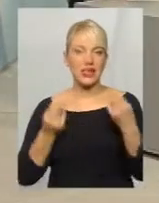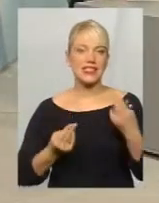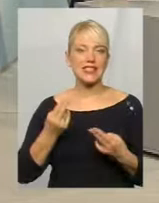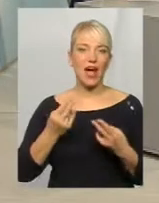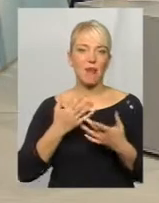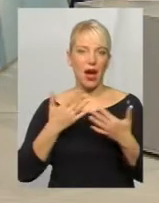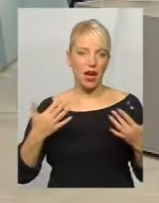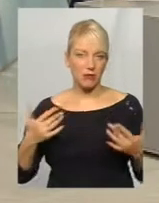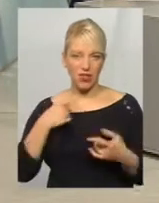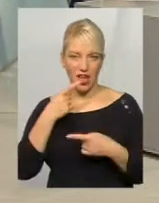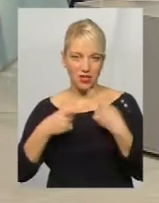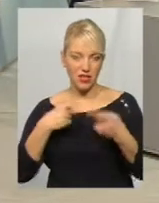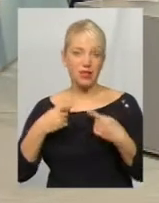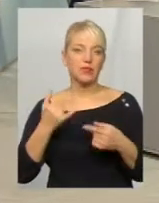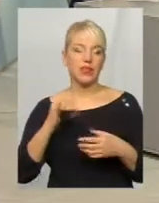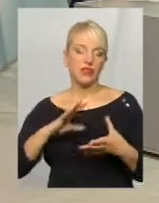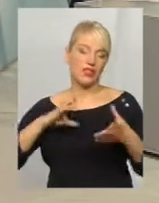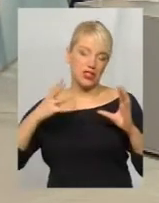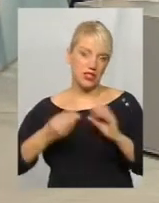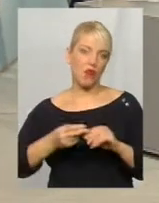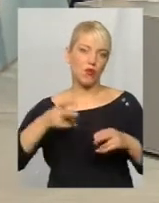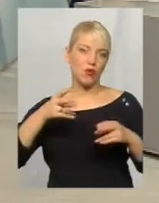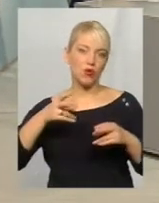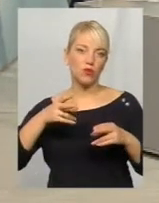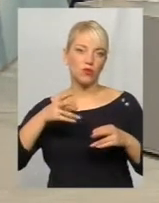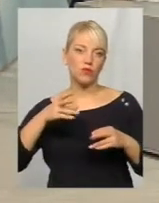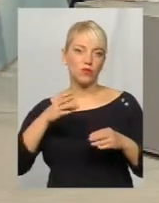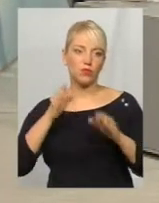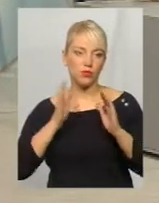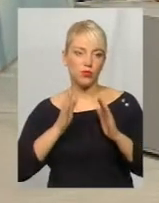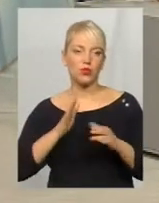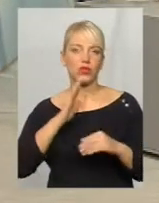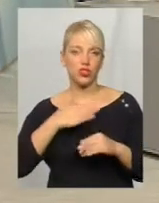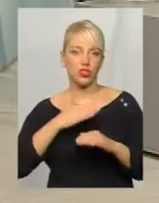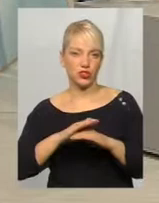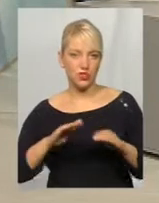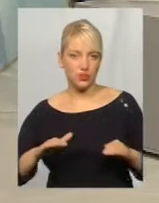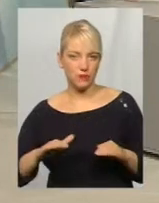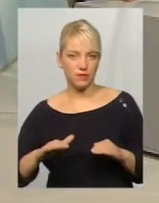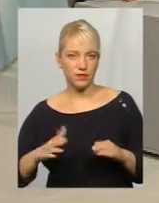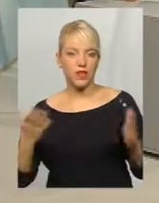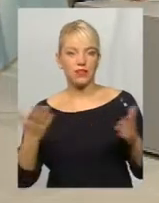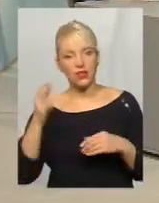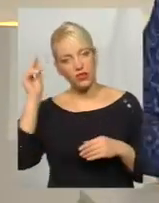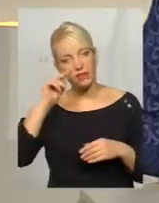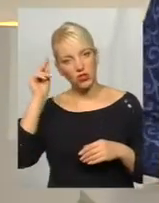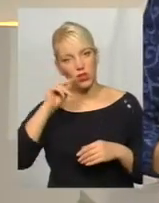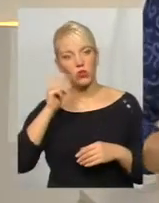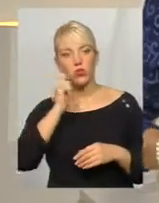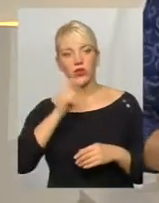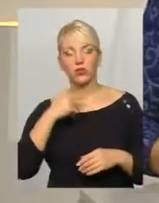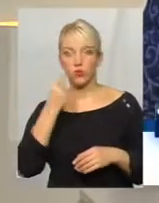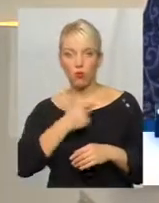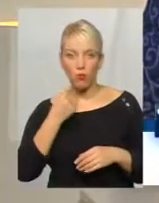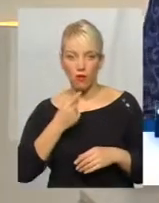і в кінцевому результаті все-таки наші діти, які навчаються українською